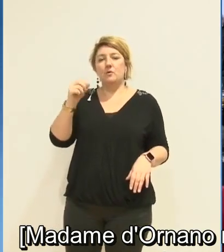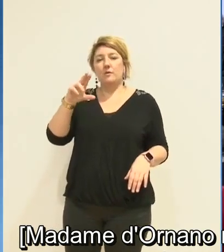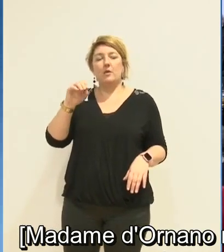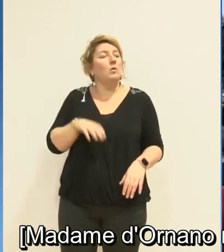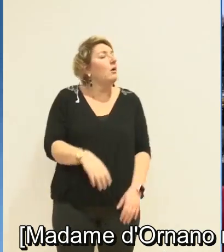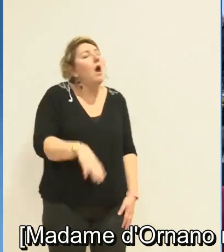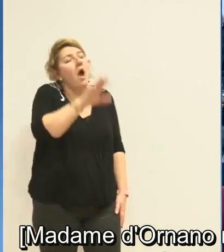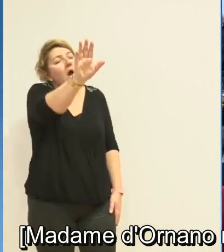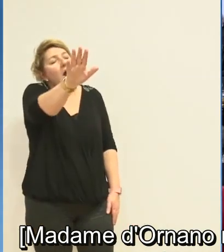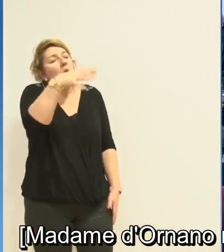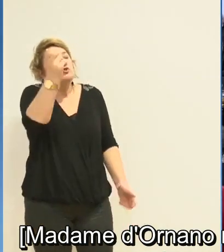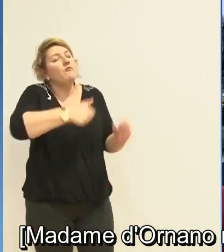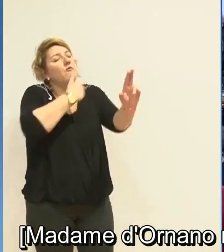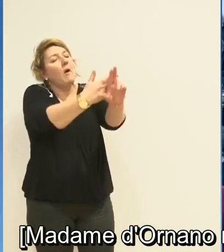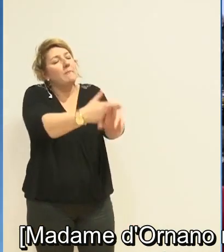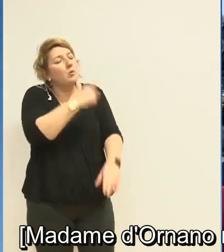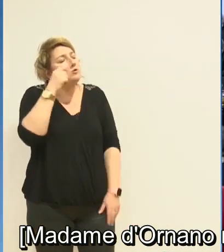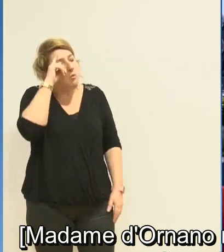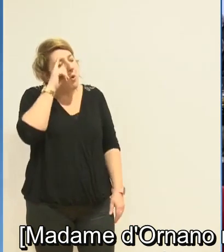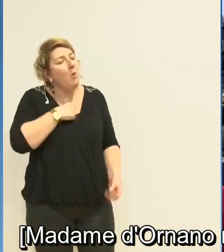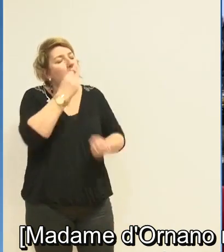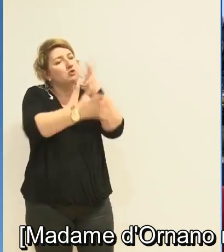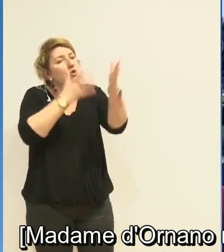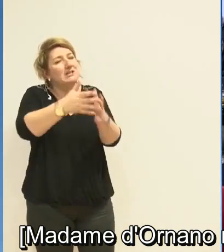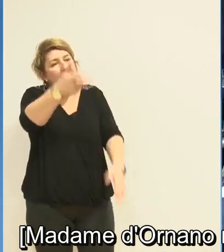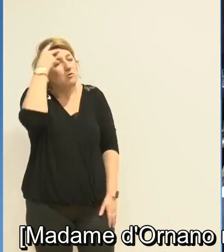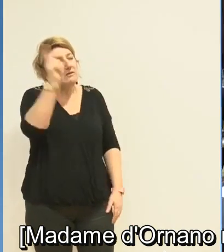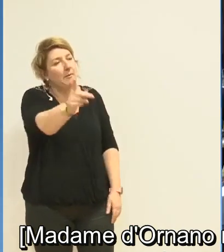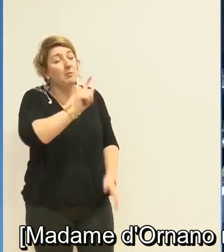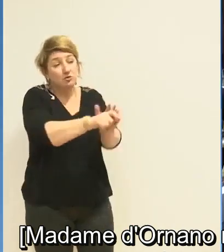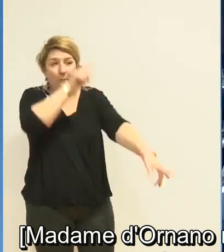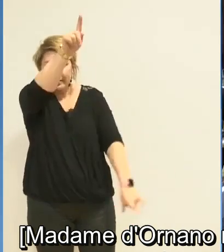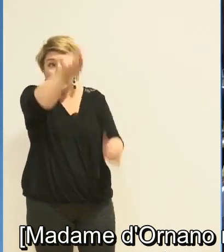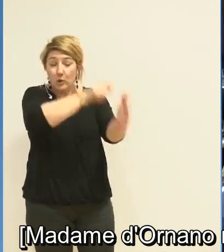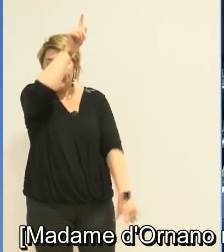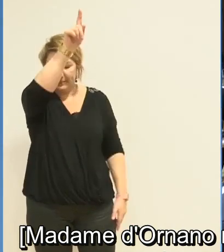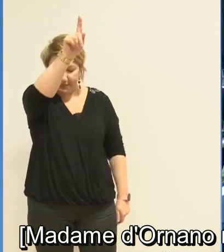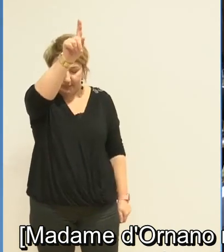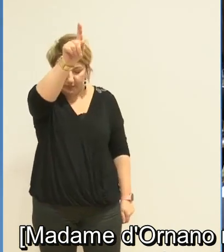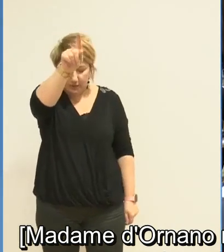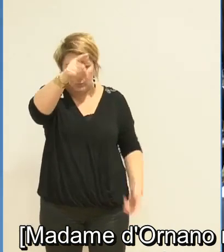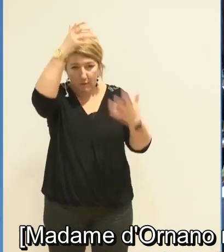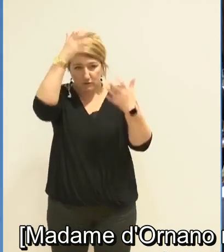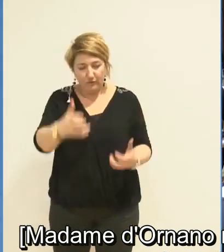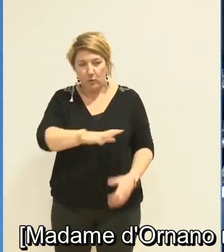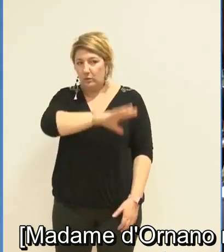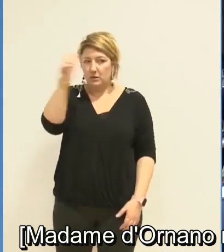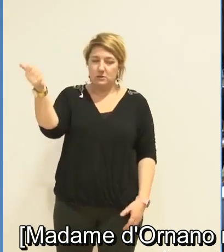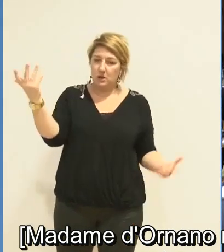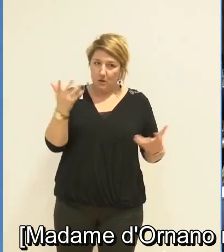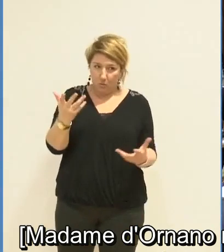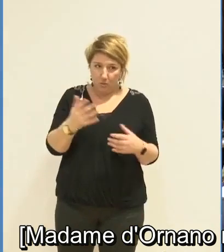vous n'avez pas compris ce que j'ai dit. Je répète, je répète. Je souhaite déjà la prise en charge